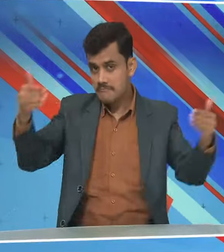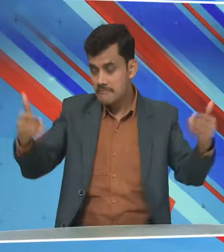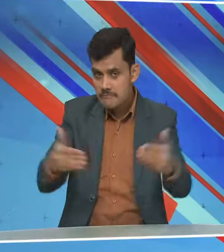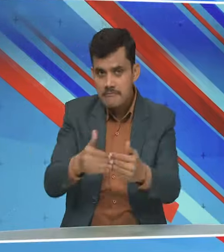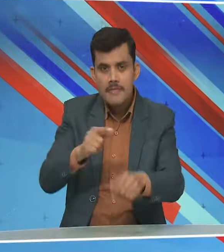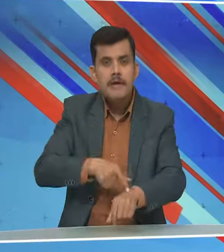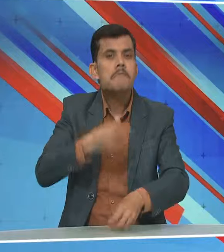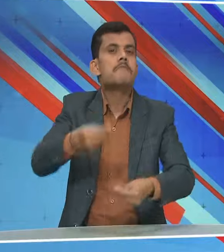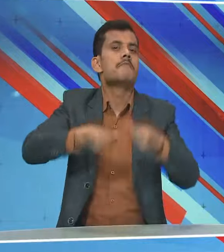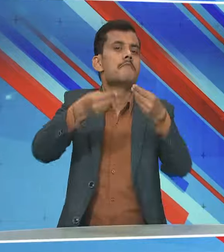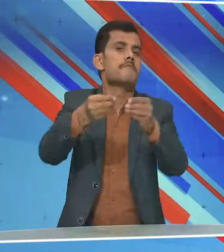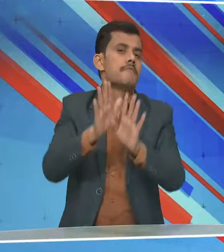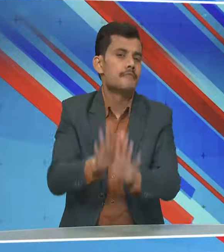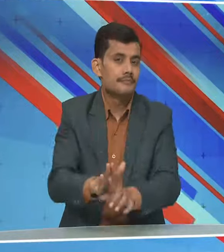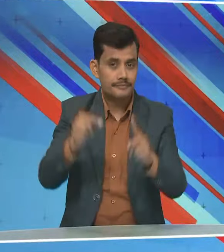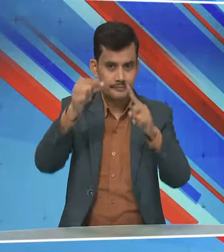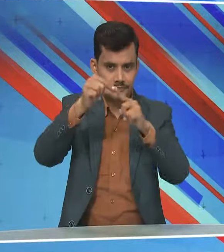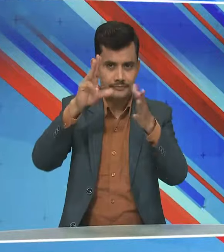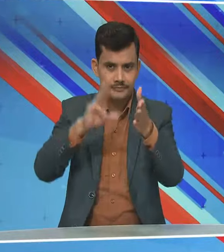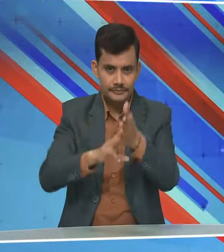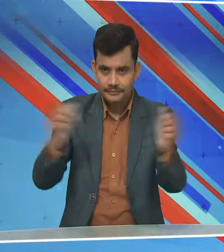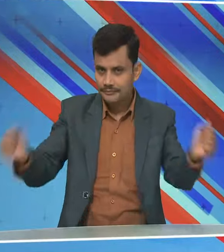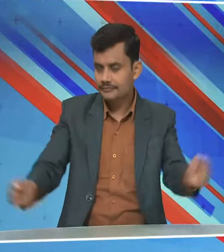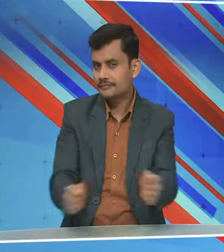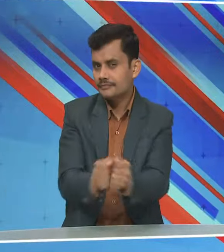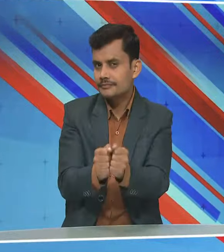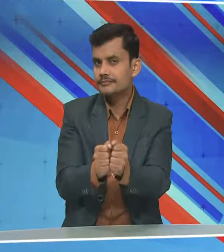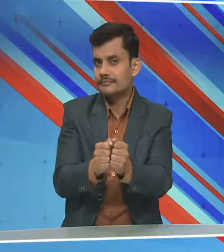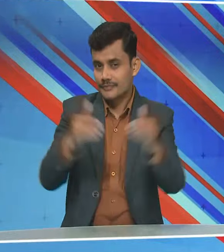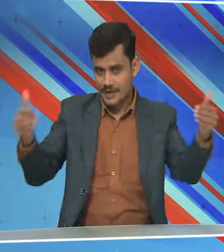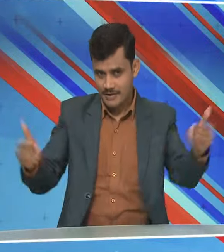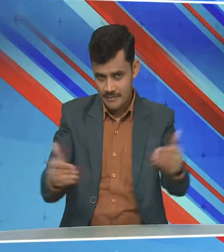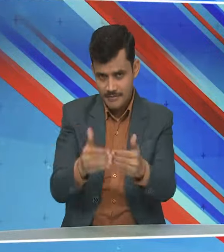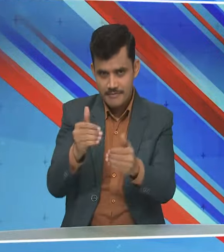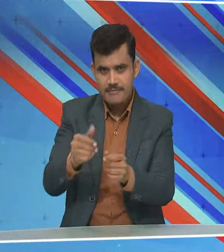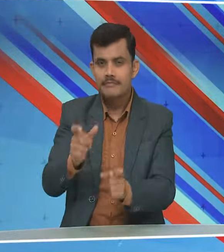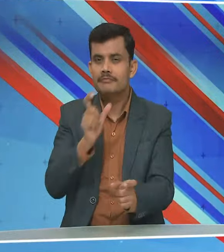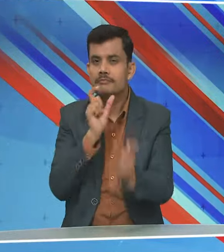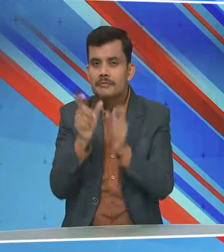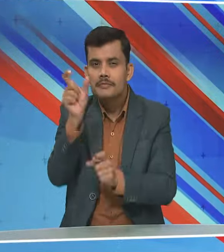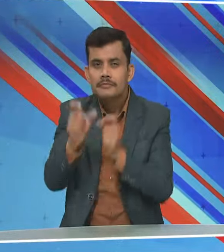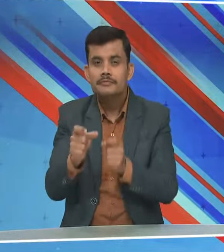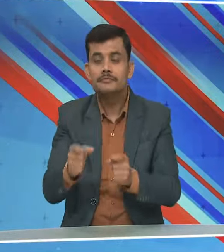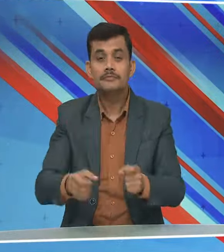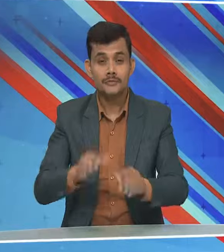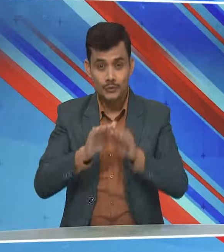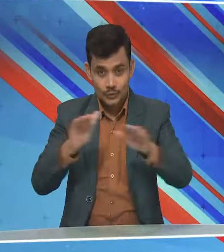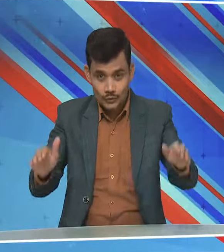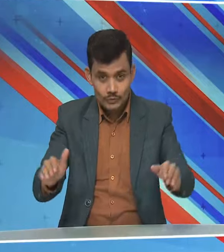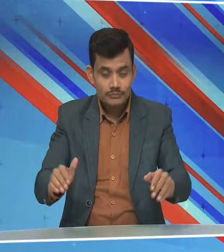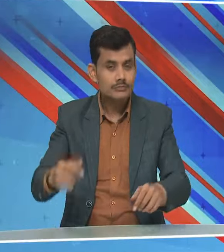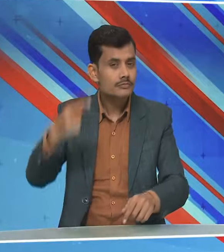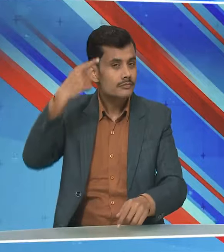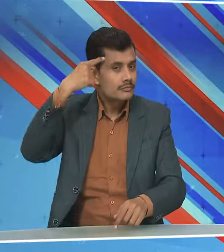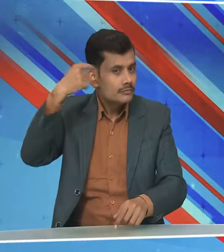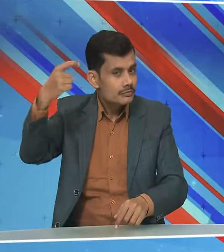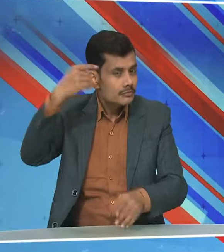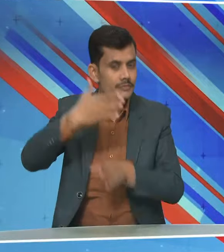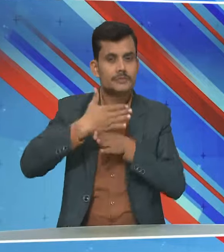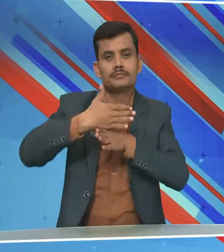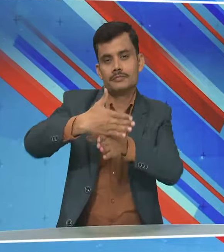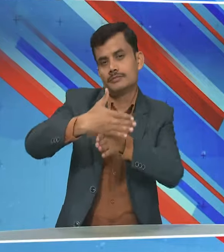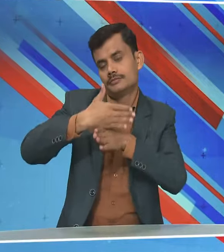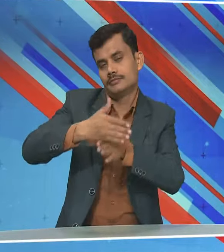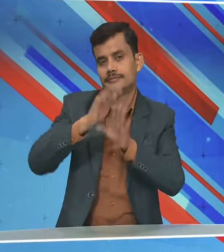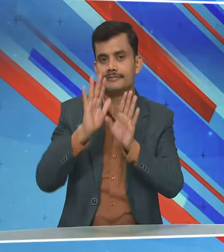मिलने का भी मौका मिला प्रधान मंत्री के साथ अपनी मुलाकात के बारे में बताते हुए कुछ छात्रों ने अपने विचार साजह किये